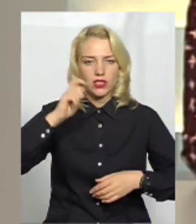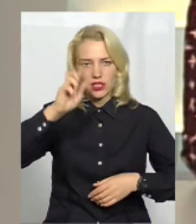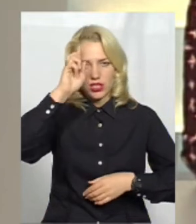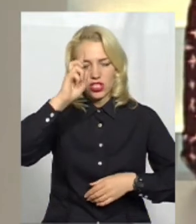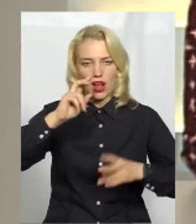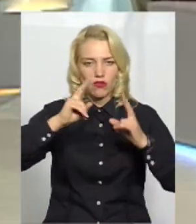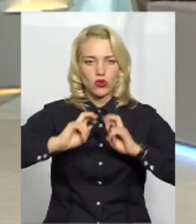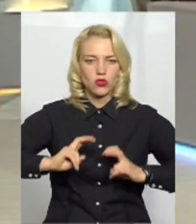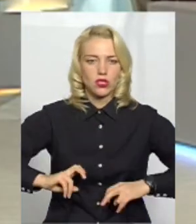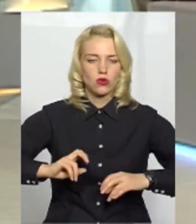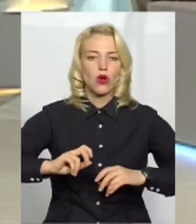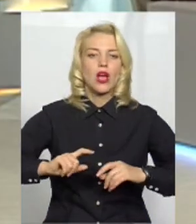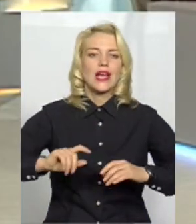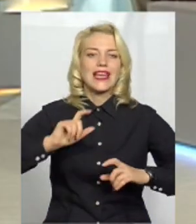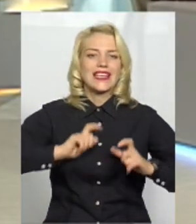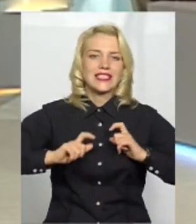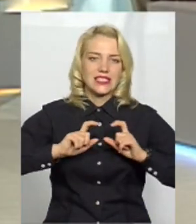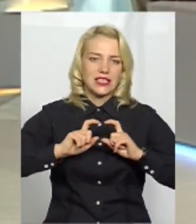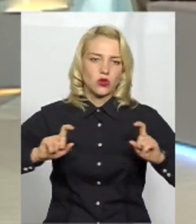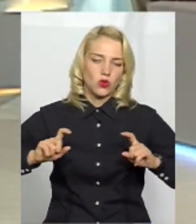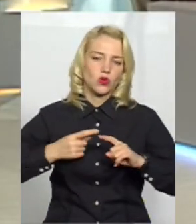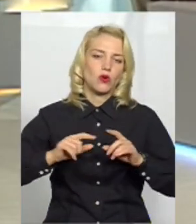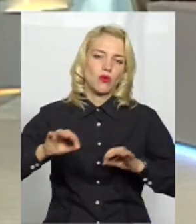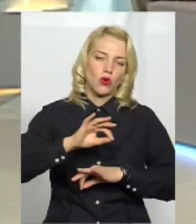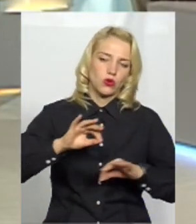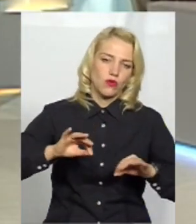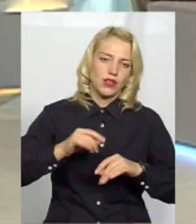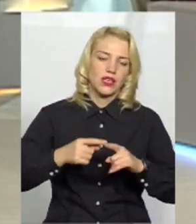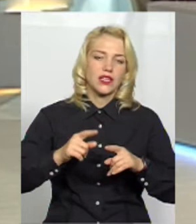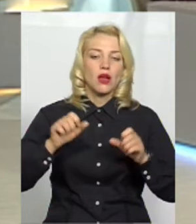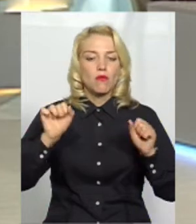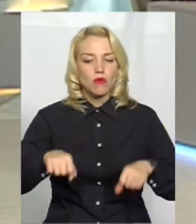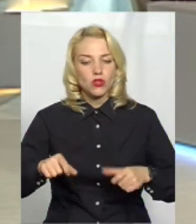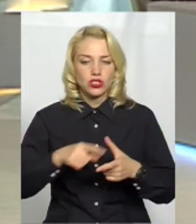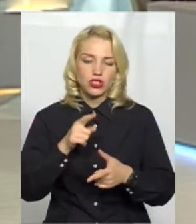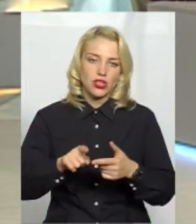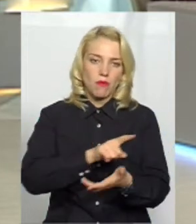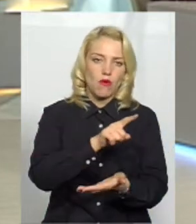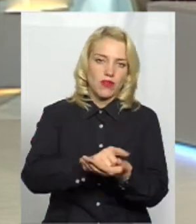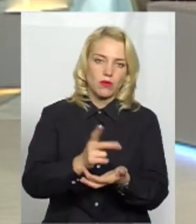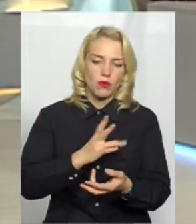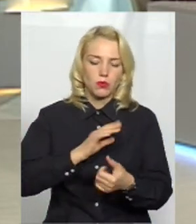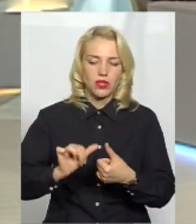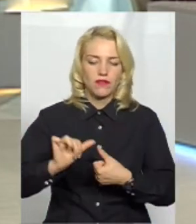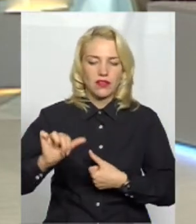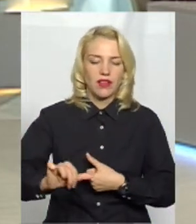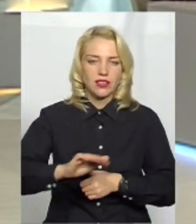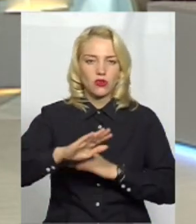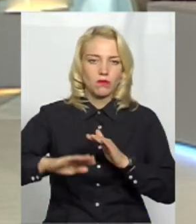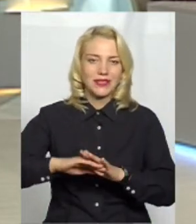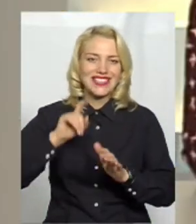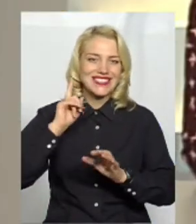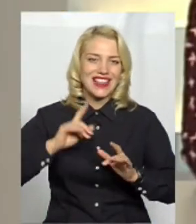інституту проєктування міста, ви про нього згадували діпромісто, може чи повинно бути відведено під зелені зони.